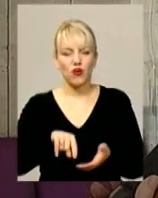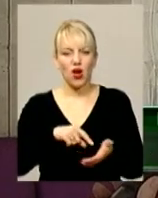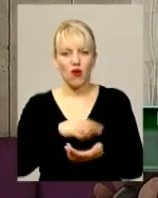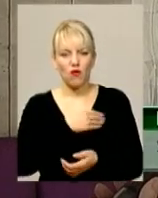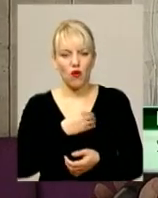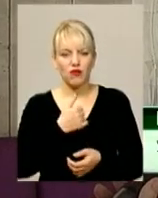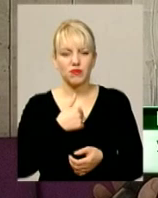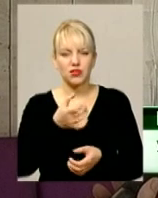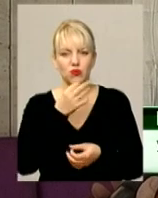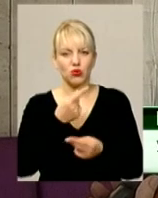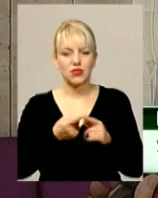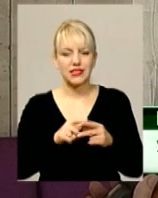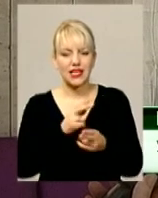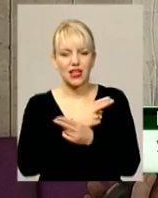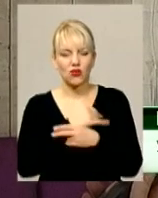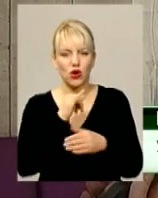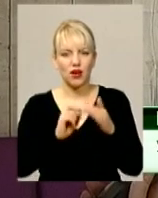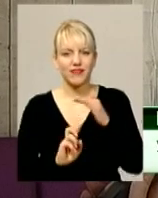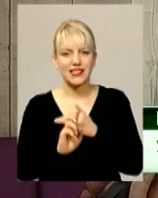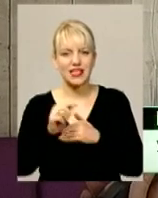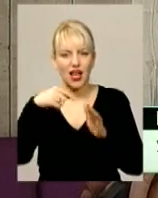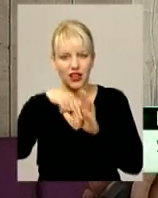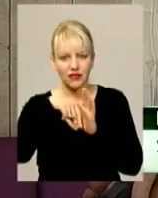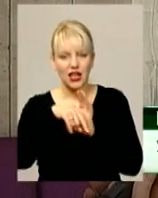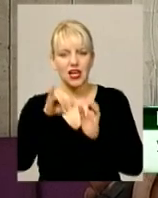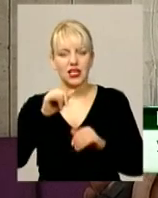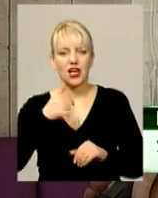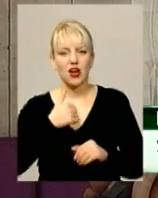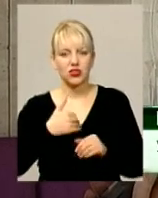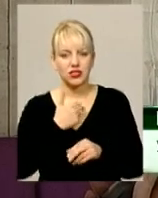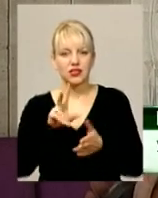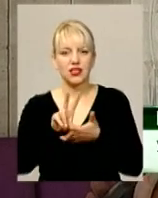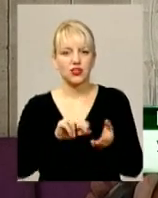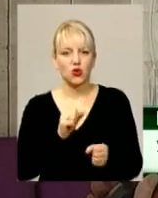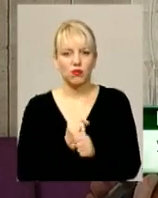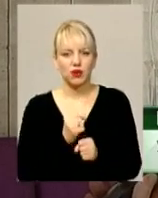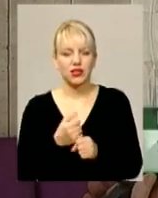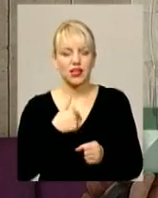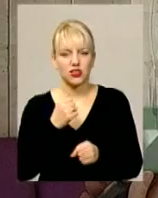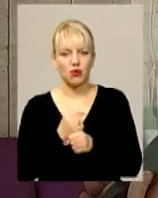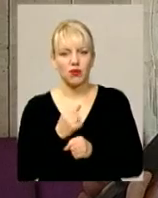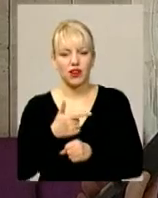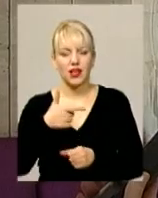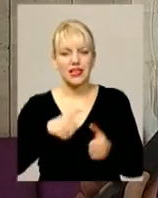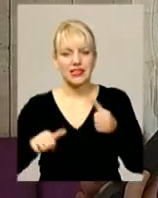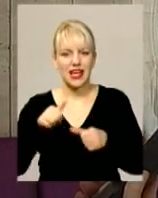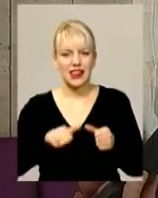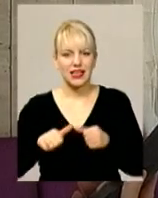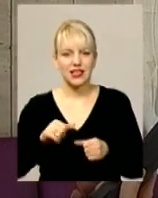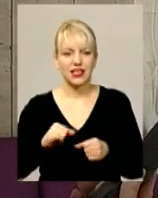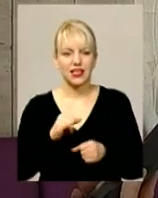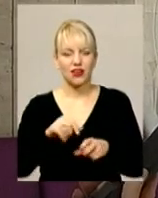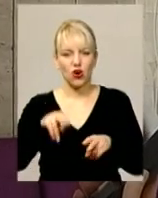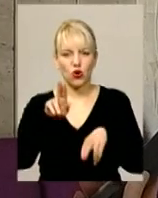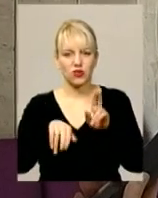оце ягнеля у церкві, і я його хотіла зробити. Я робила його з глини і розферебувала